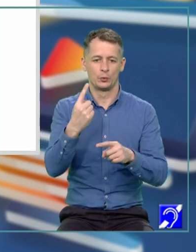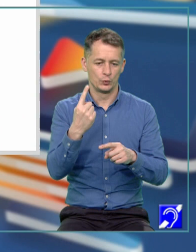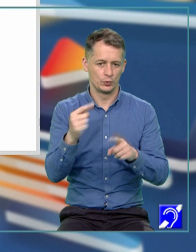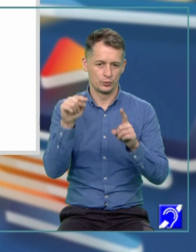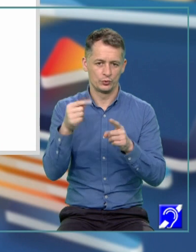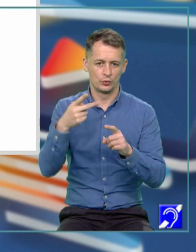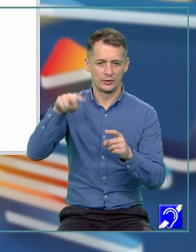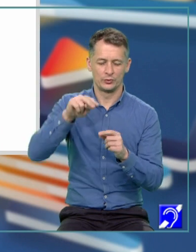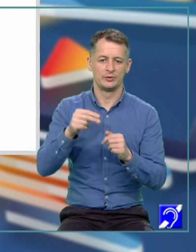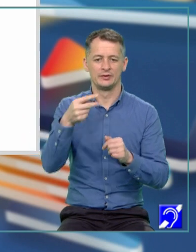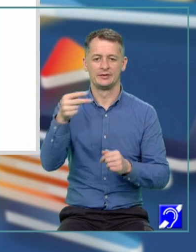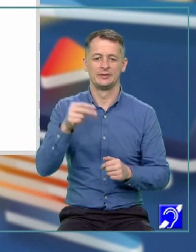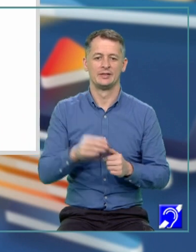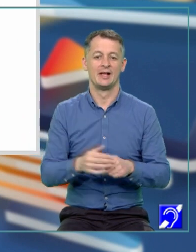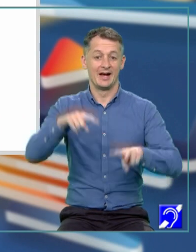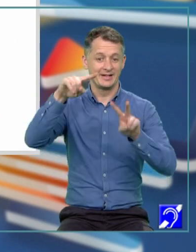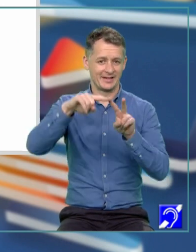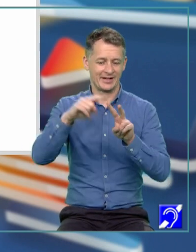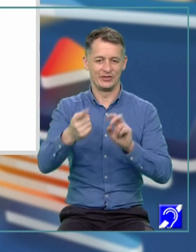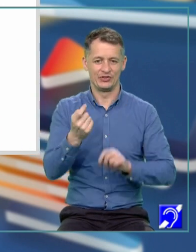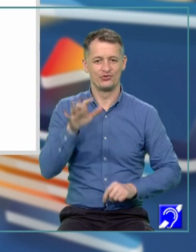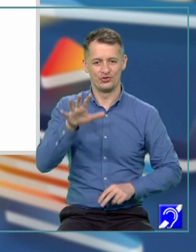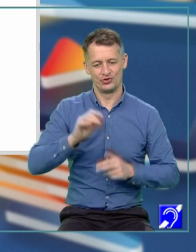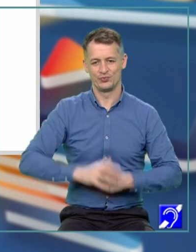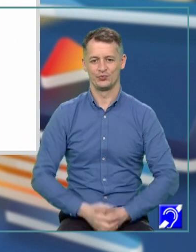doua, este egal cu radical din 5.